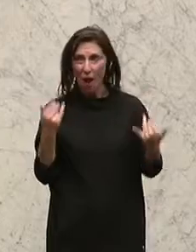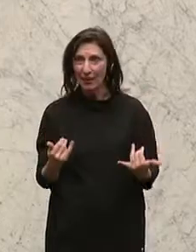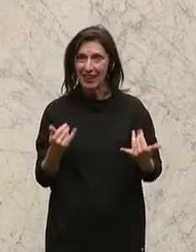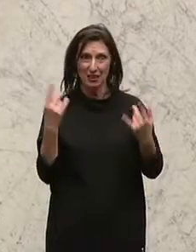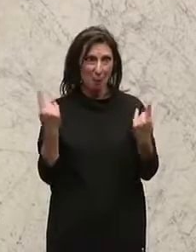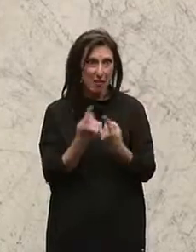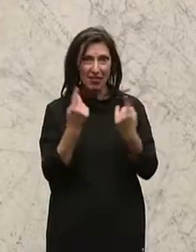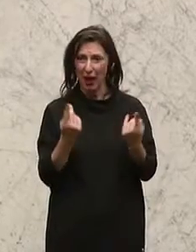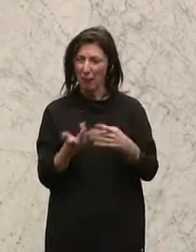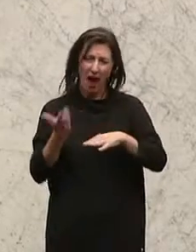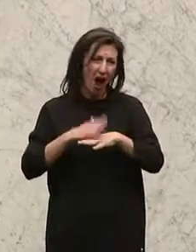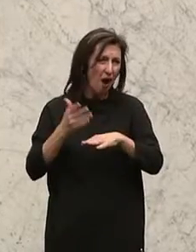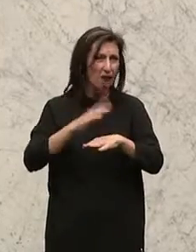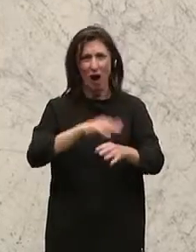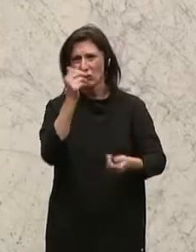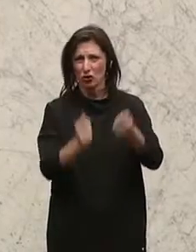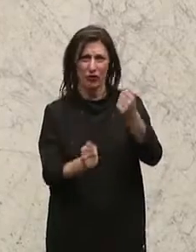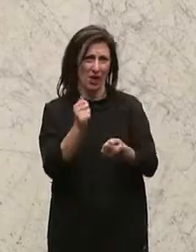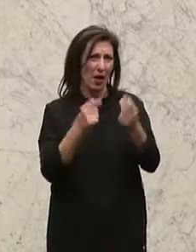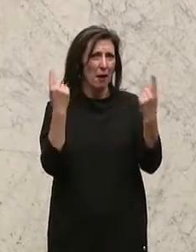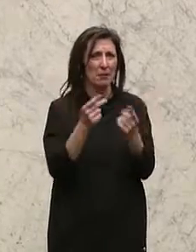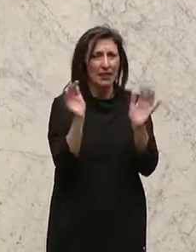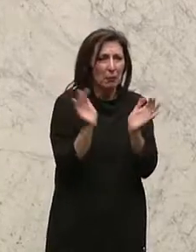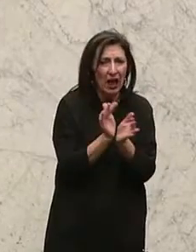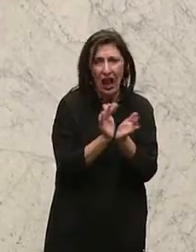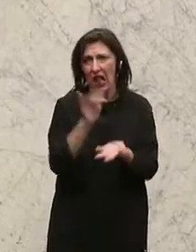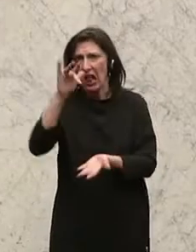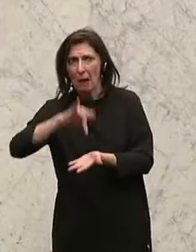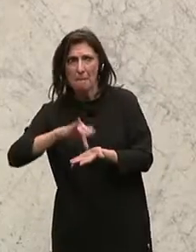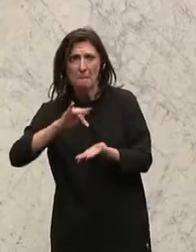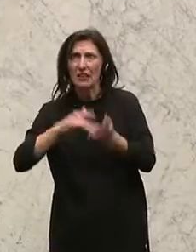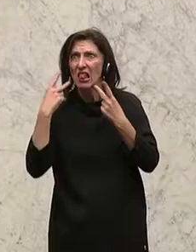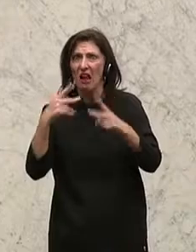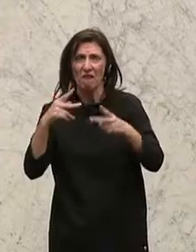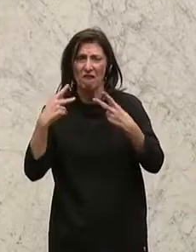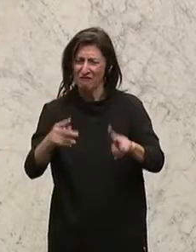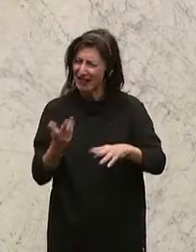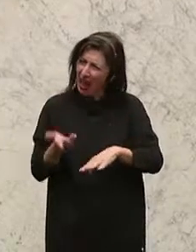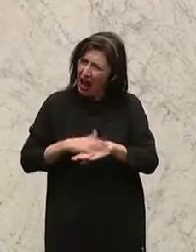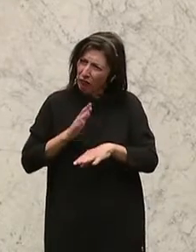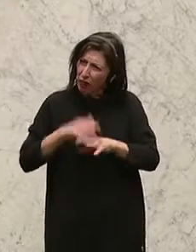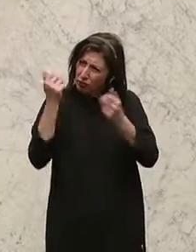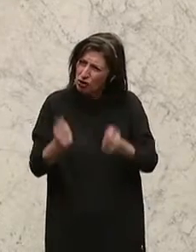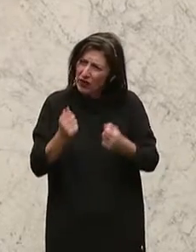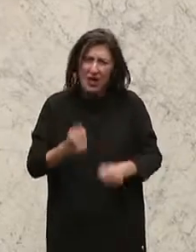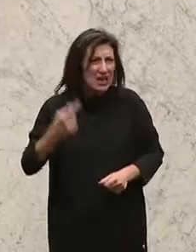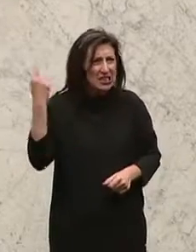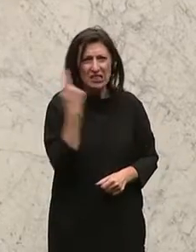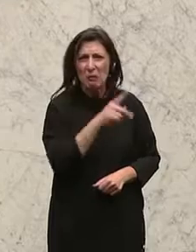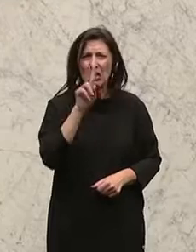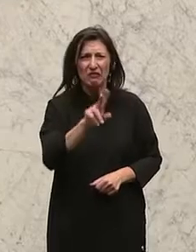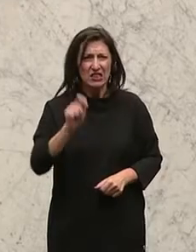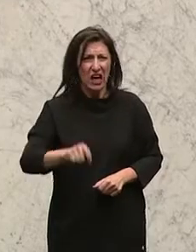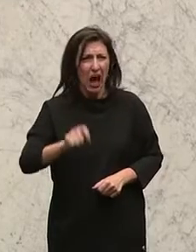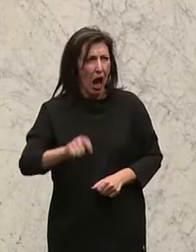diese Betriebe, diese kleinen und mittelständischen Betriebe weiterzuführen. Und Sie stellen sich hierher als Vizekammerpräsident und